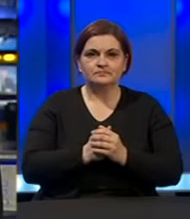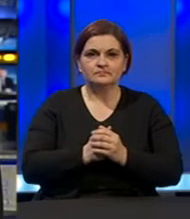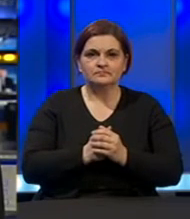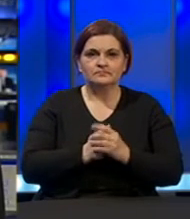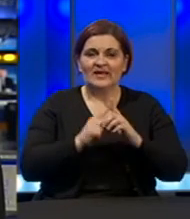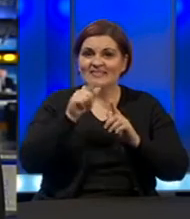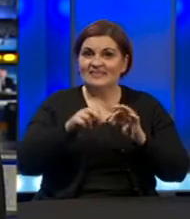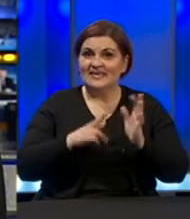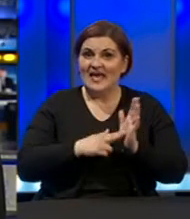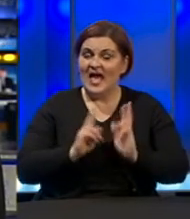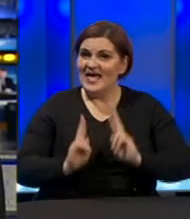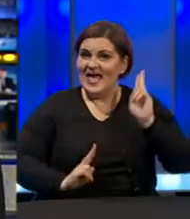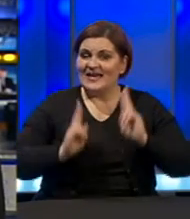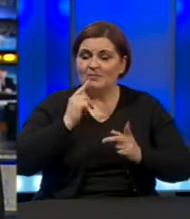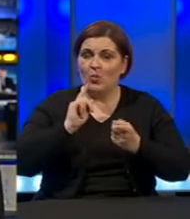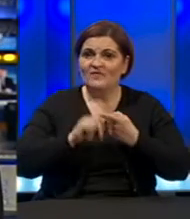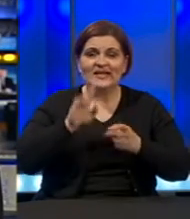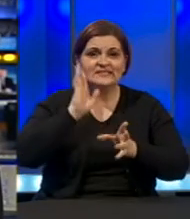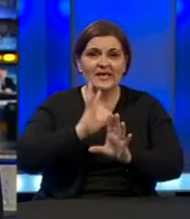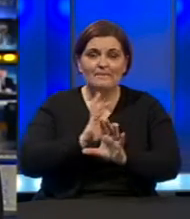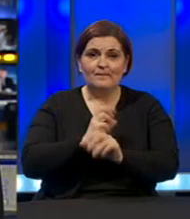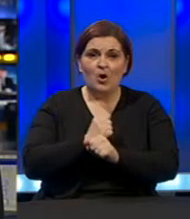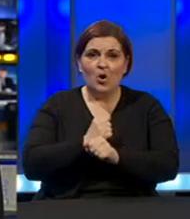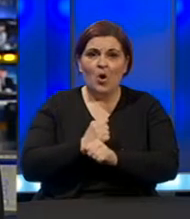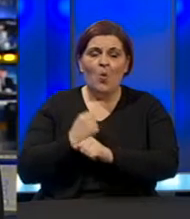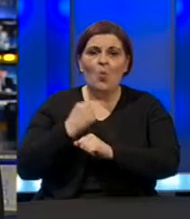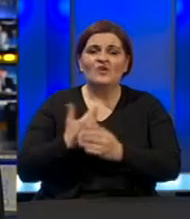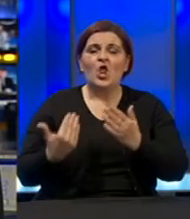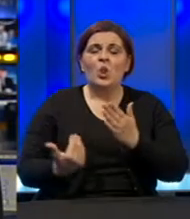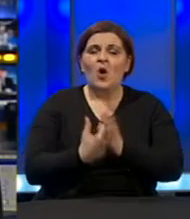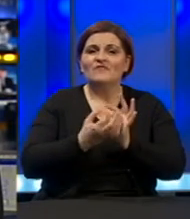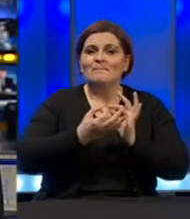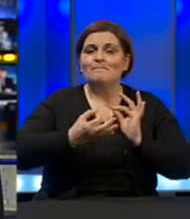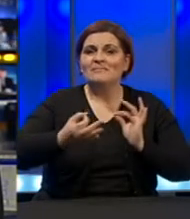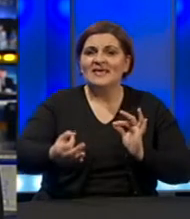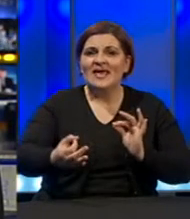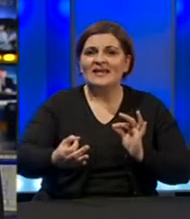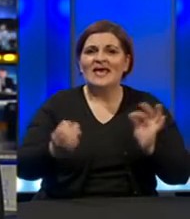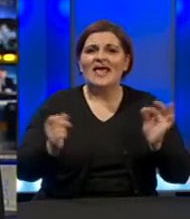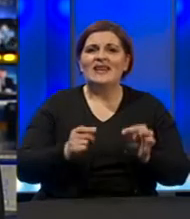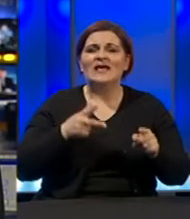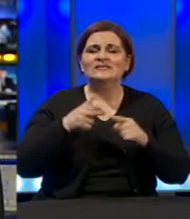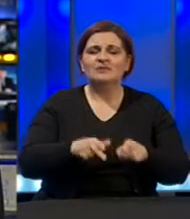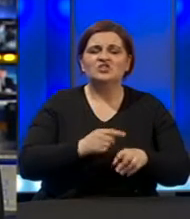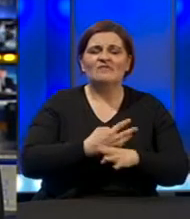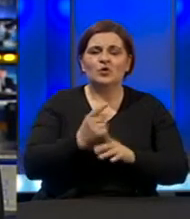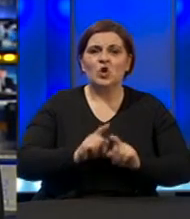Tijena, razmatrali se u Federaciji Bosne i Hercegovine uvođenje nekih novih mjera na suzbijanju koronavirusa?